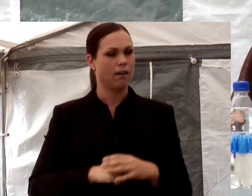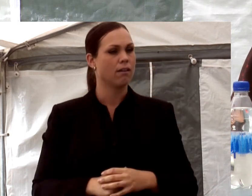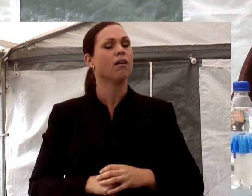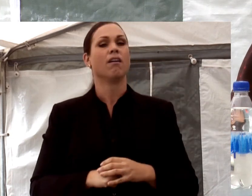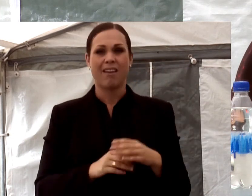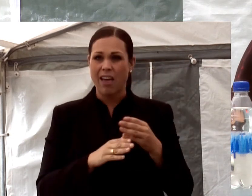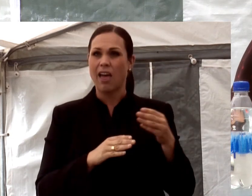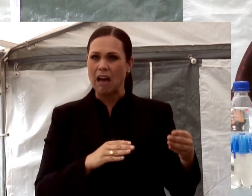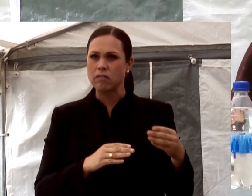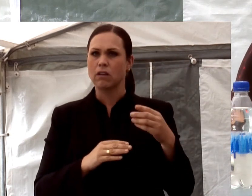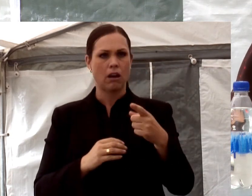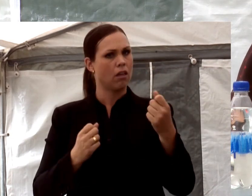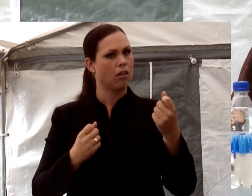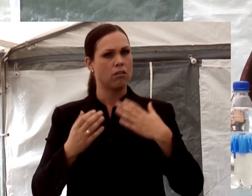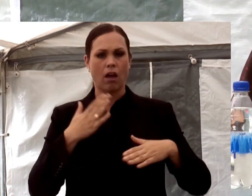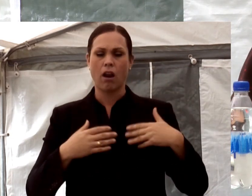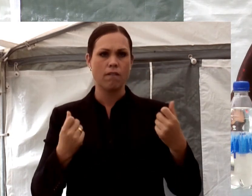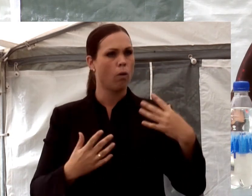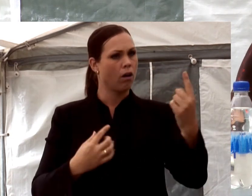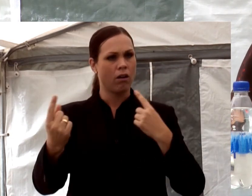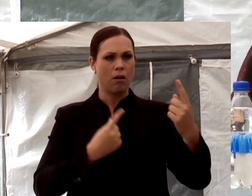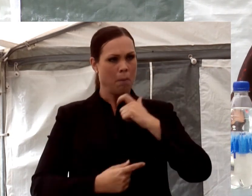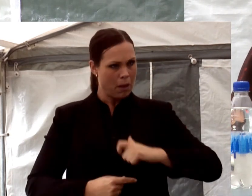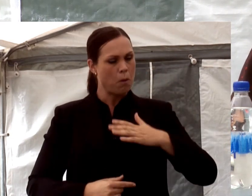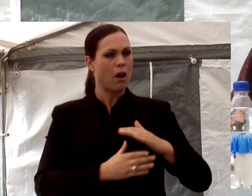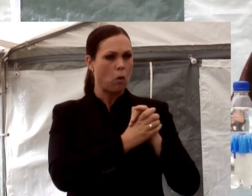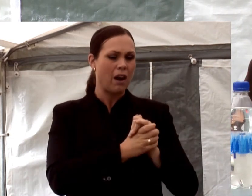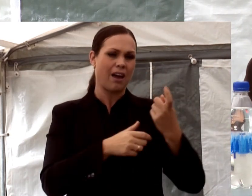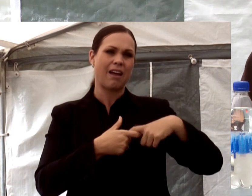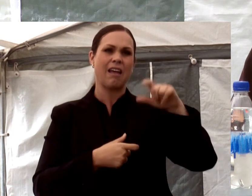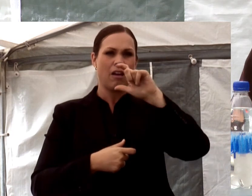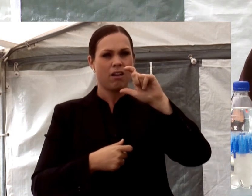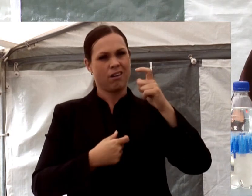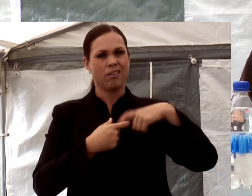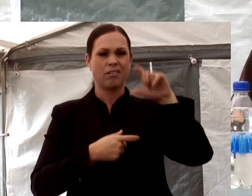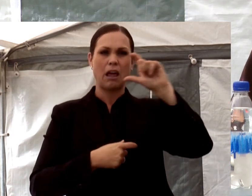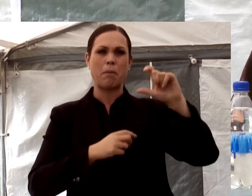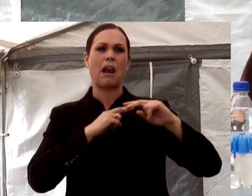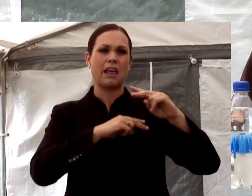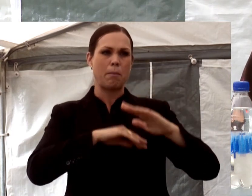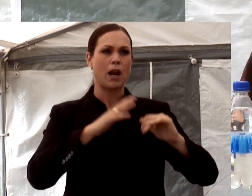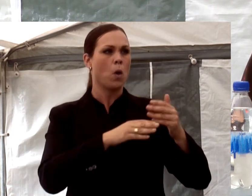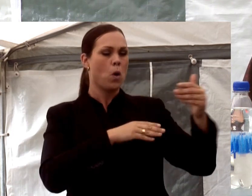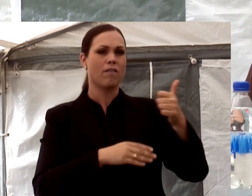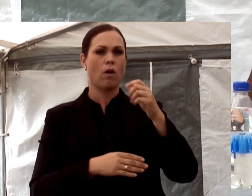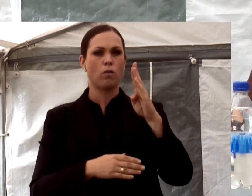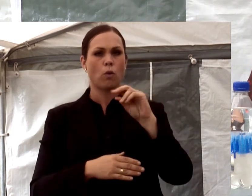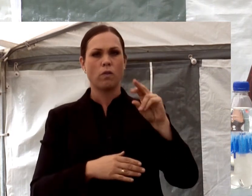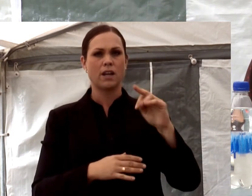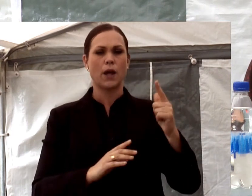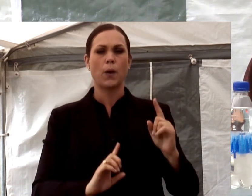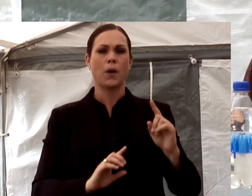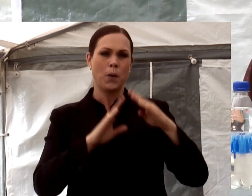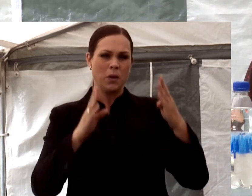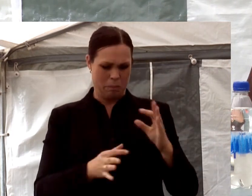Efteråt så får ni gärna komma och prata med mig och mina kollegor i tema likabehandling. Och vi finns utanför Donnerska huset vid fruktträdet. För här